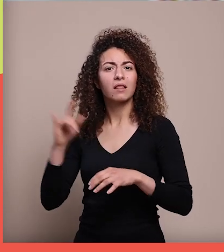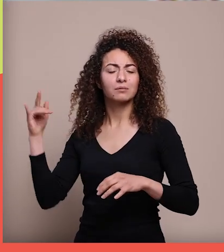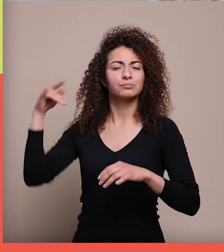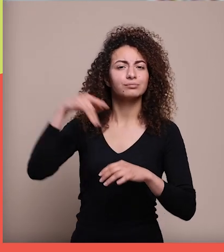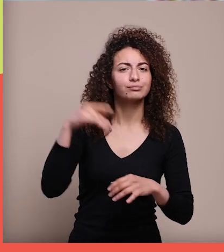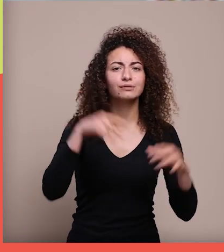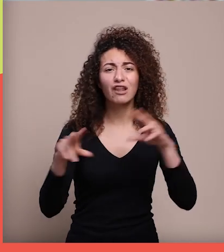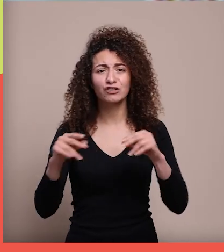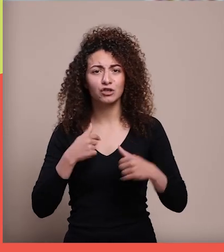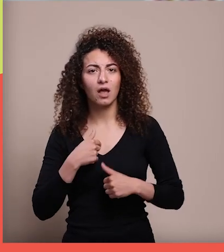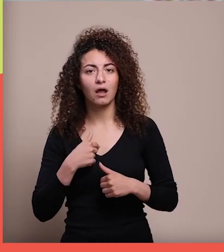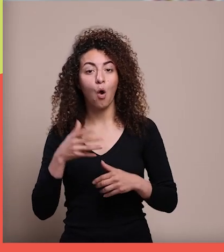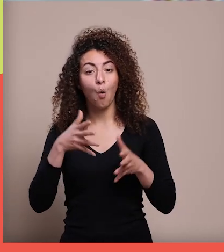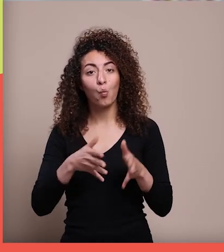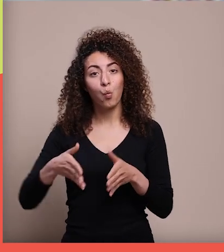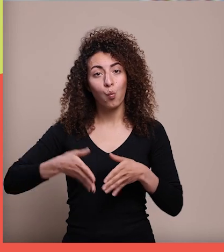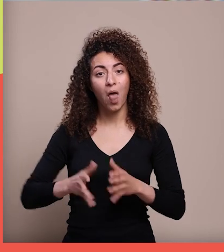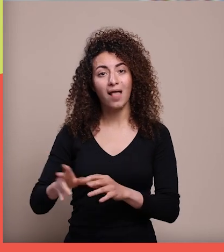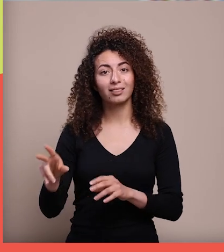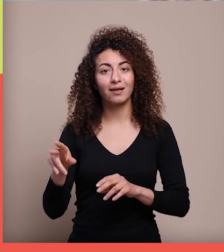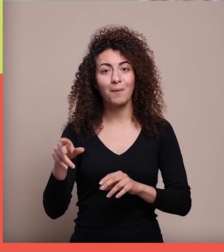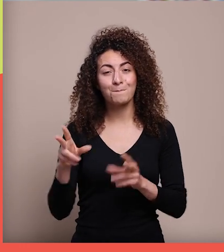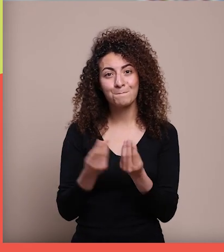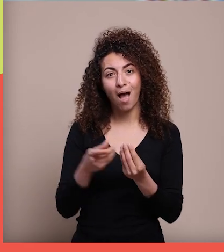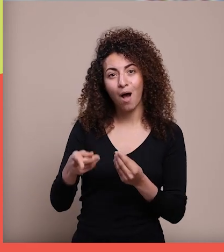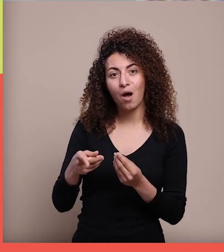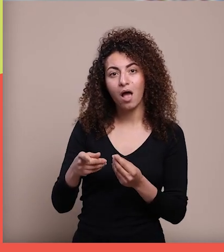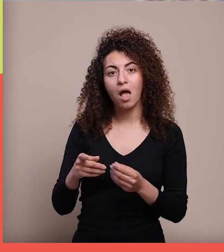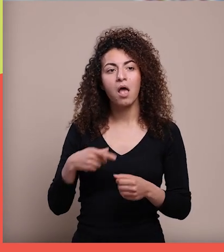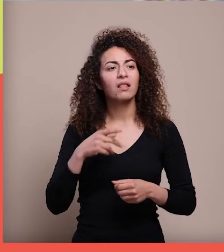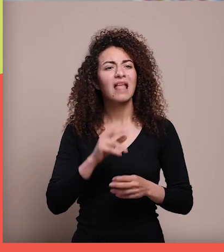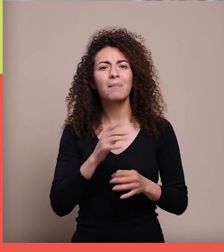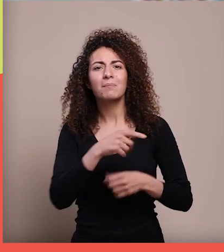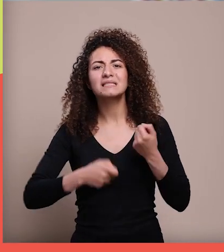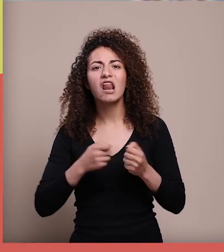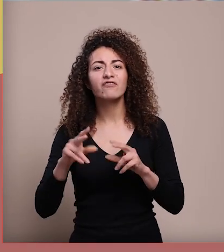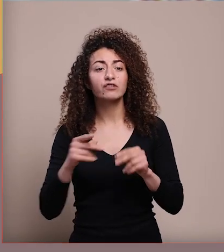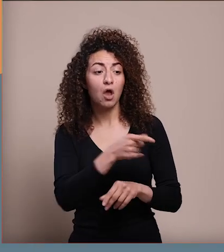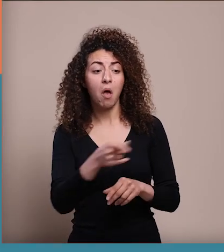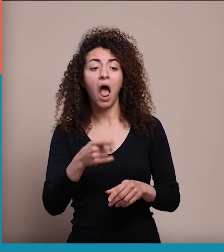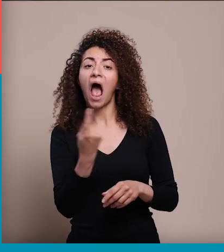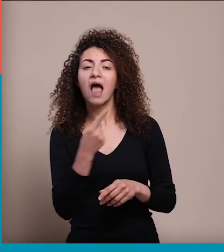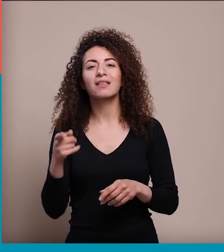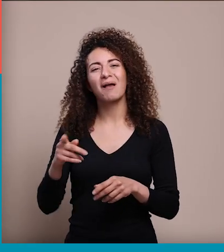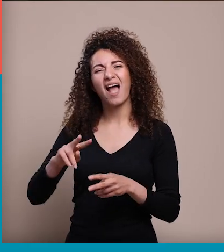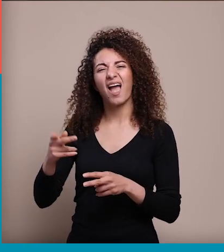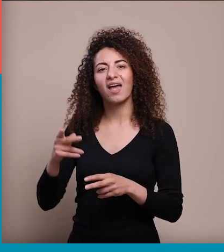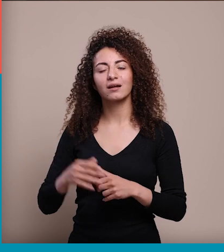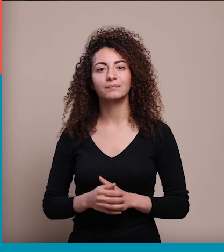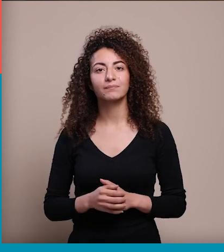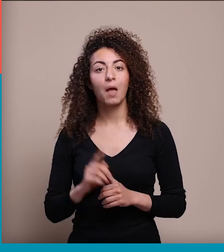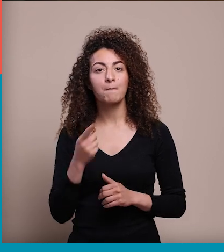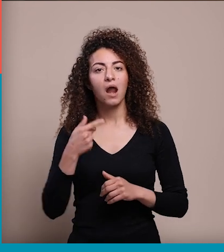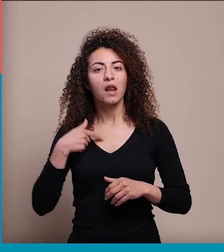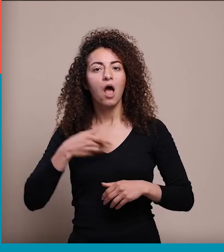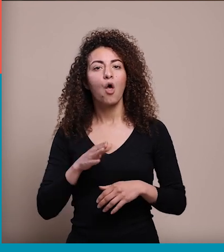فيه فالولاد اللي معه أغلب الأحيان أغلب الأحيان لأ هني بنا آدمين هو ولاء مرة فتت لأحكي مع مديري